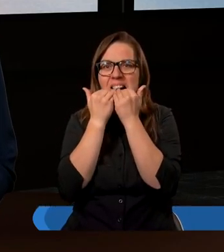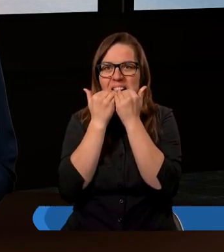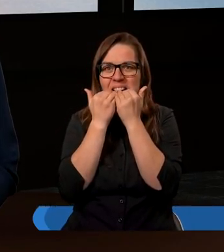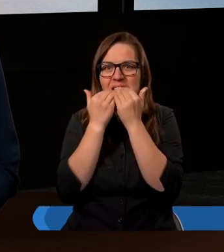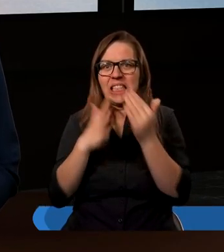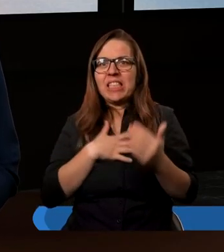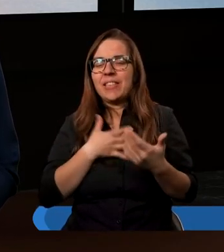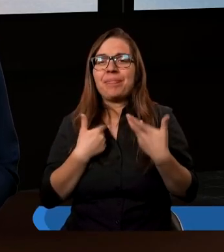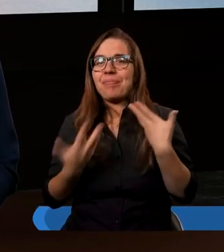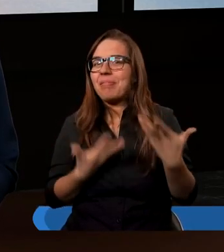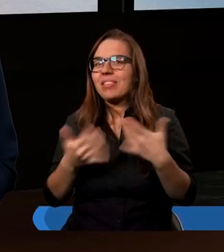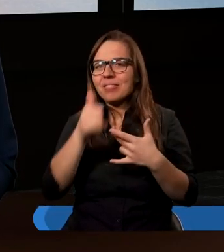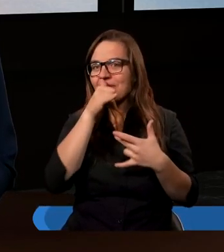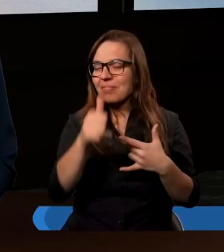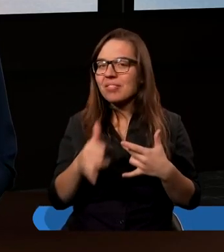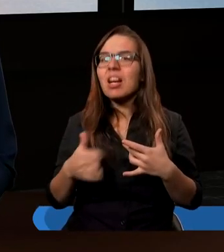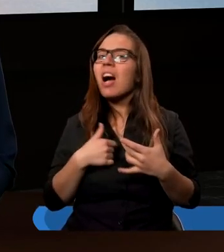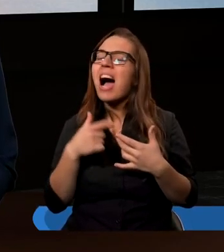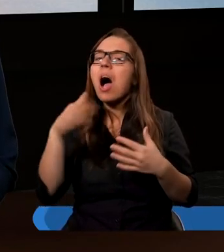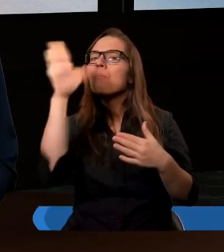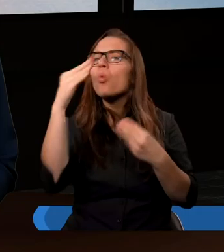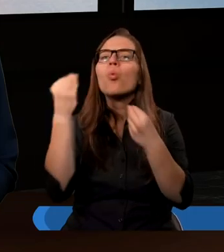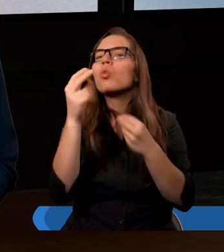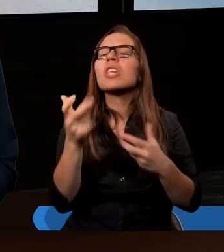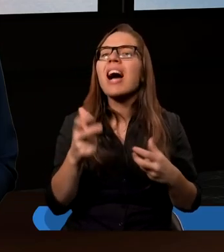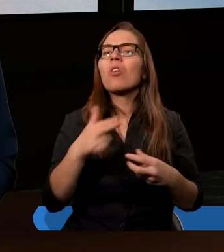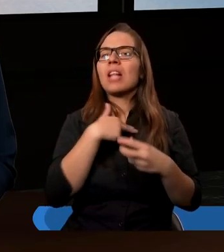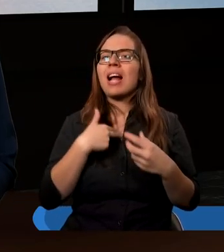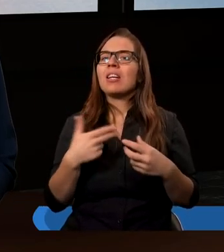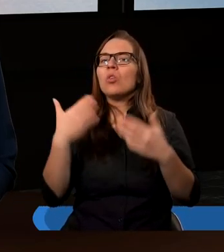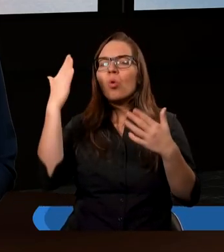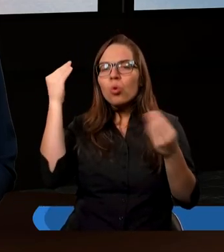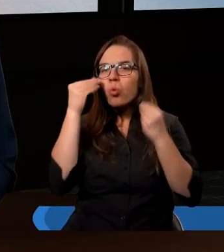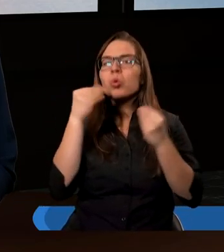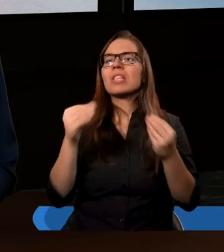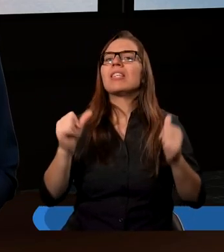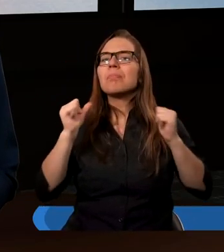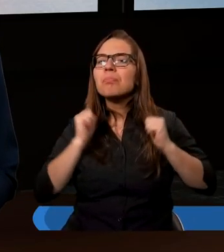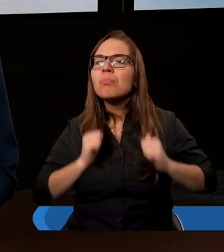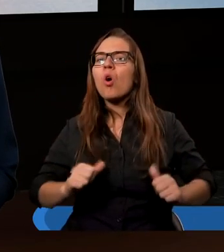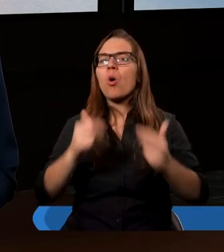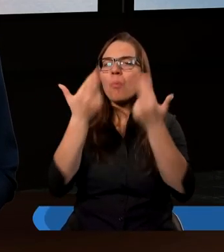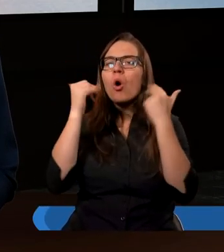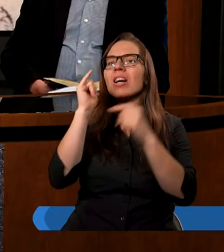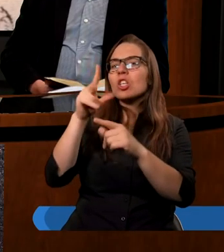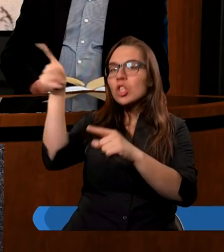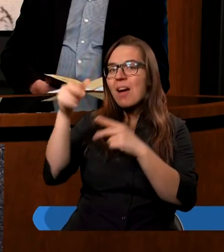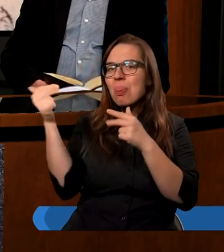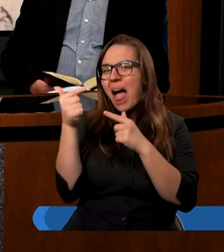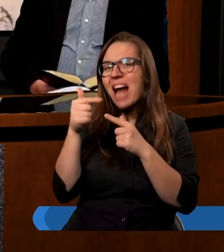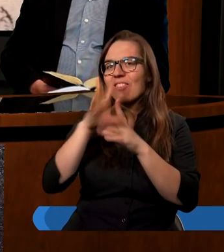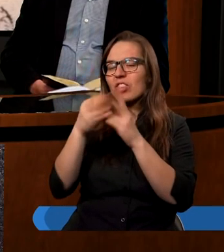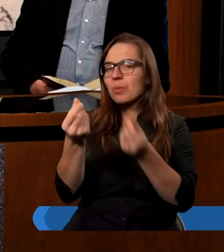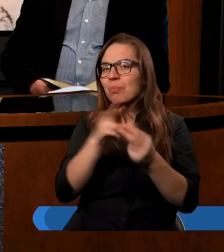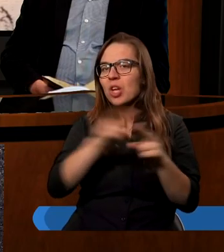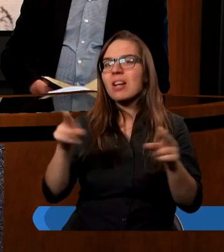bez tej stówy. Natomiast Bóg chce nauczyć nas czegoś zupełnie innego. Tak jak już wcześniej mówiliśmy, to wszystko należy do Boga. Nie